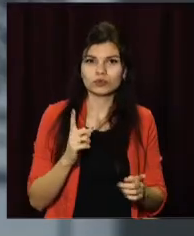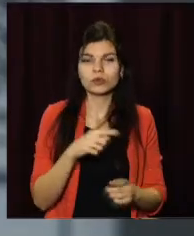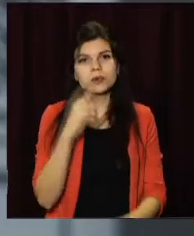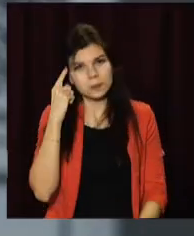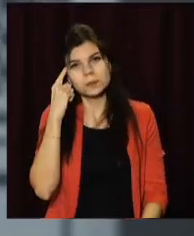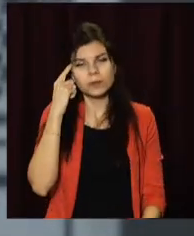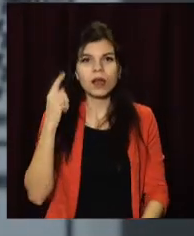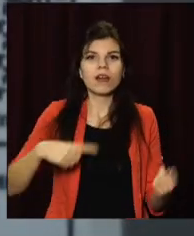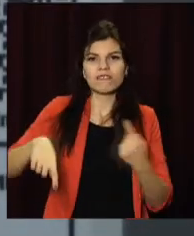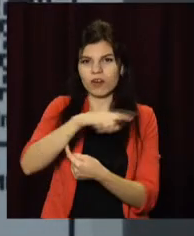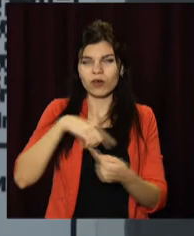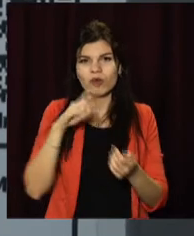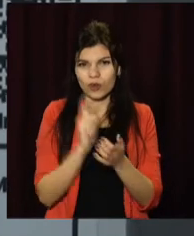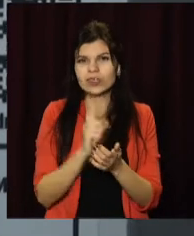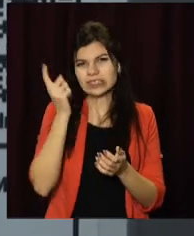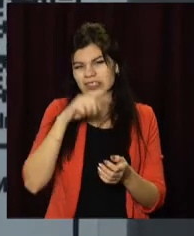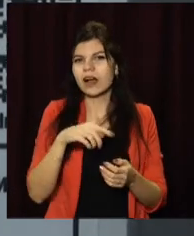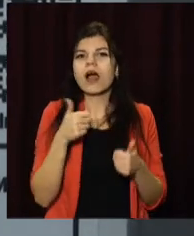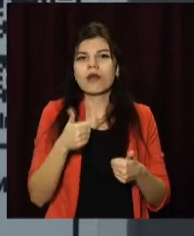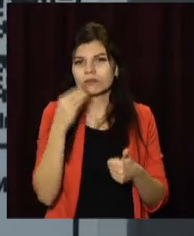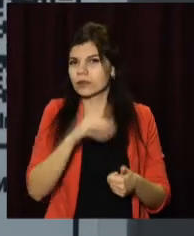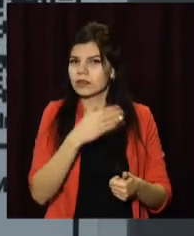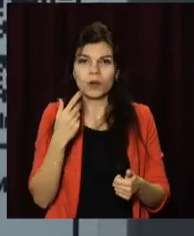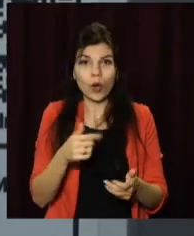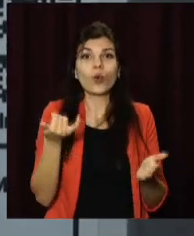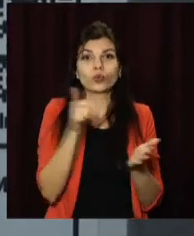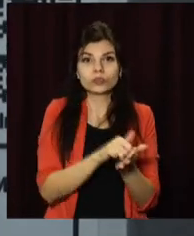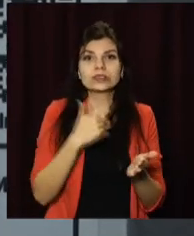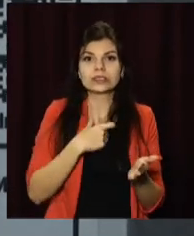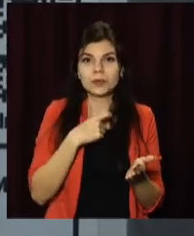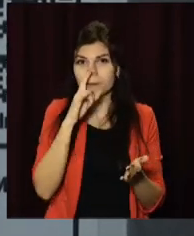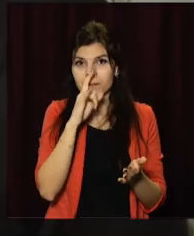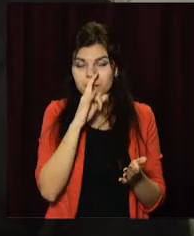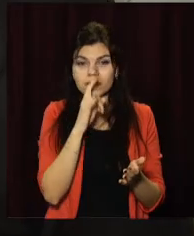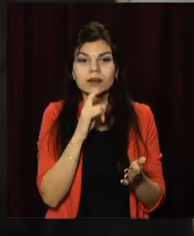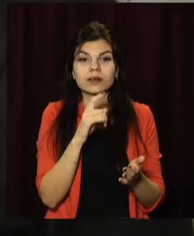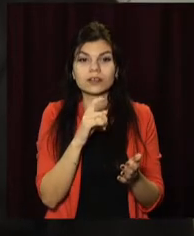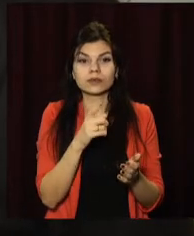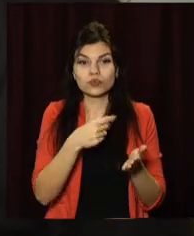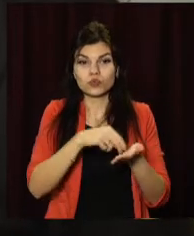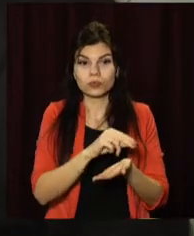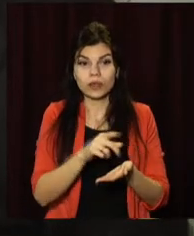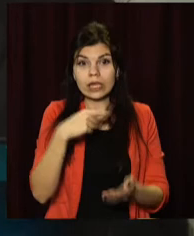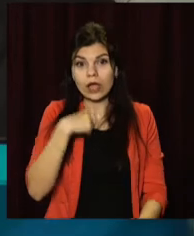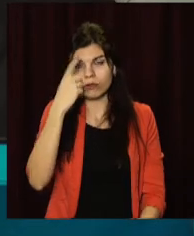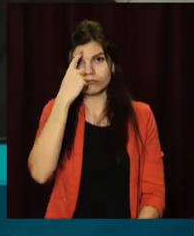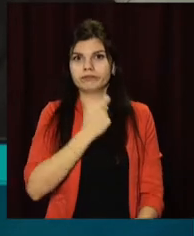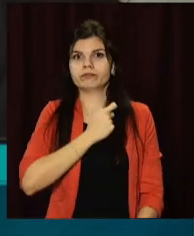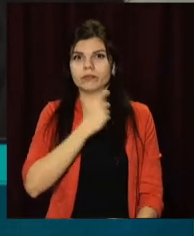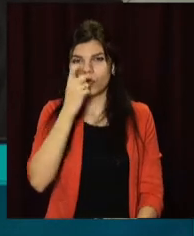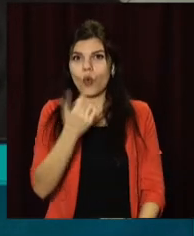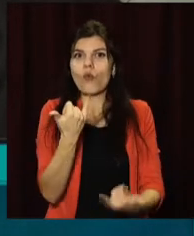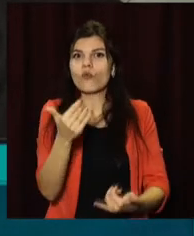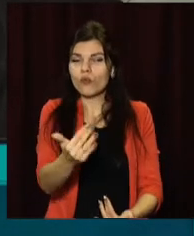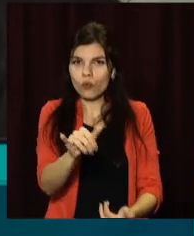навкруги далека від ідеальної. Тому придбав і встановив собі станцію моніторингу якості повітря. Получаю відомлення, що зараз у вас віздух грязний.